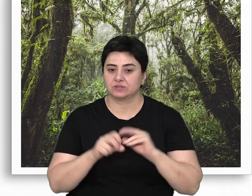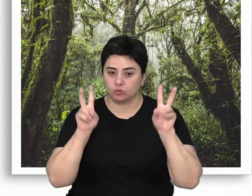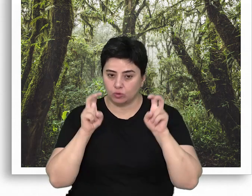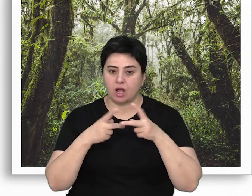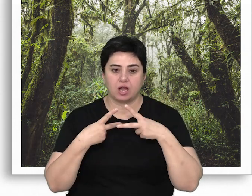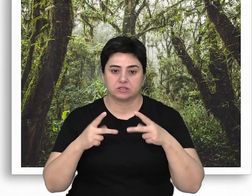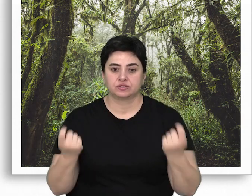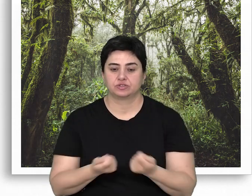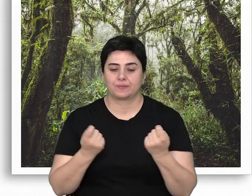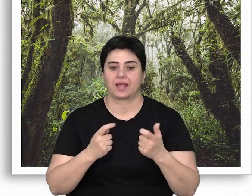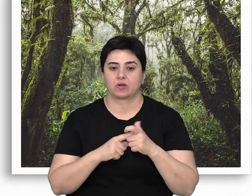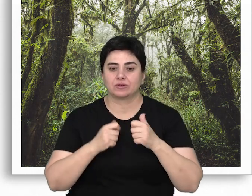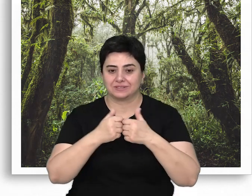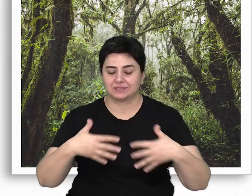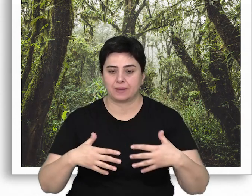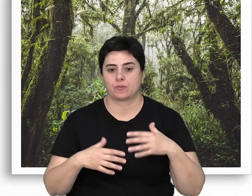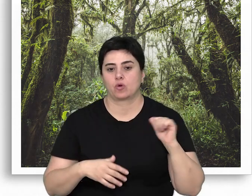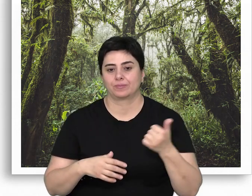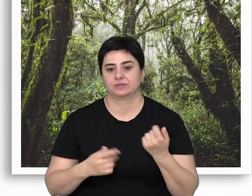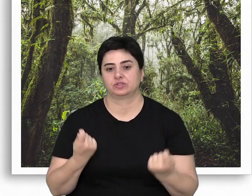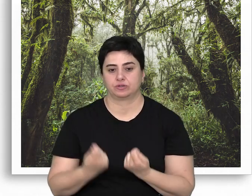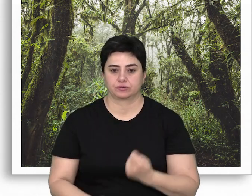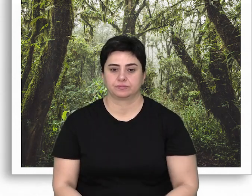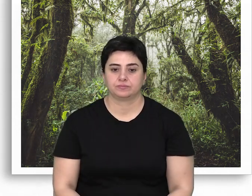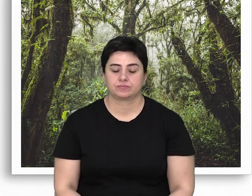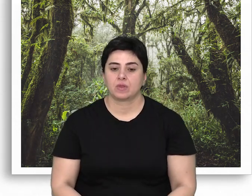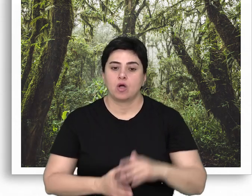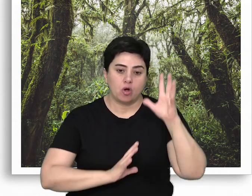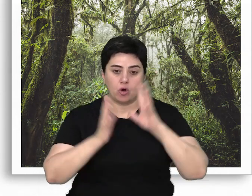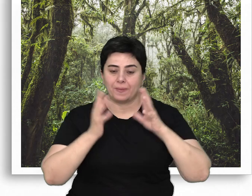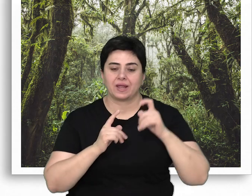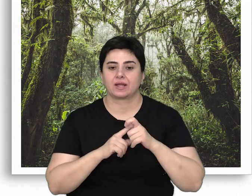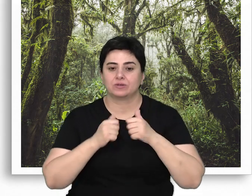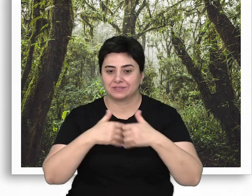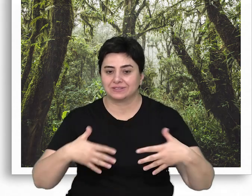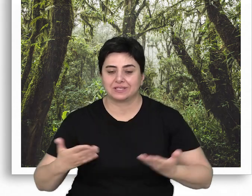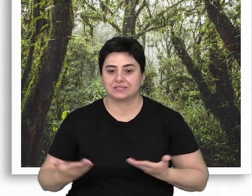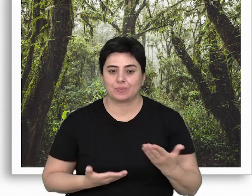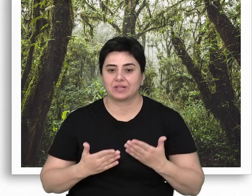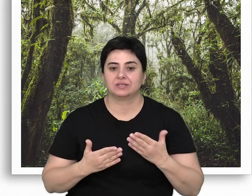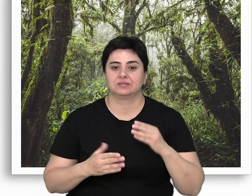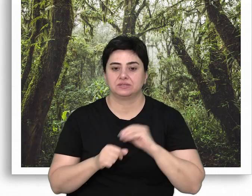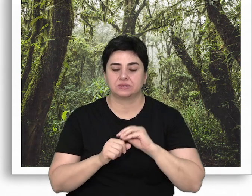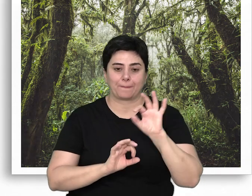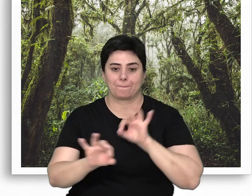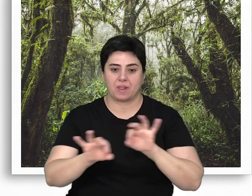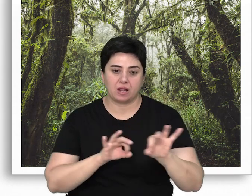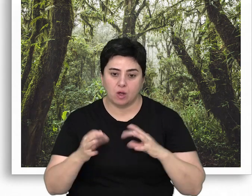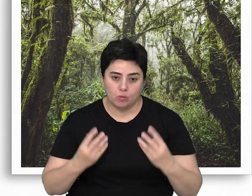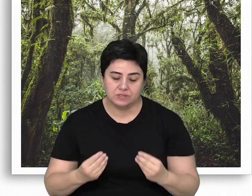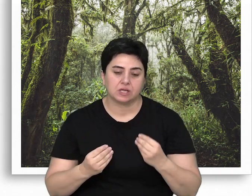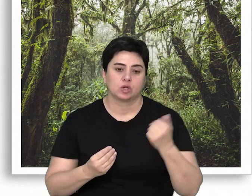konusunda ayrıntılı çalışan ekosistemlerin başında gelmektedir. Ormanların ekosistem hizmetlerinin ormanların